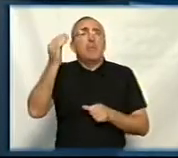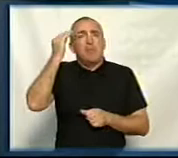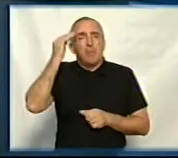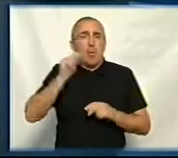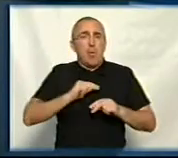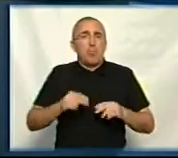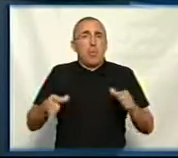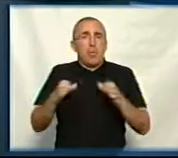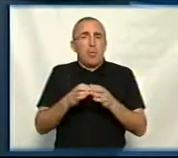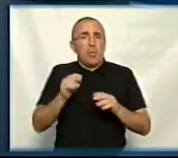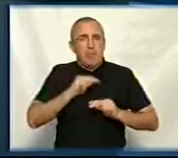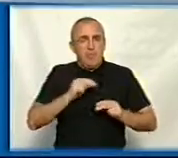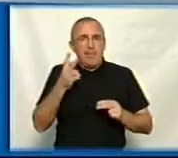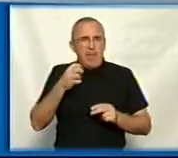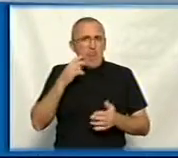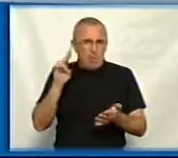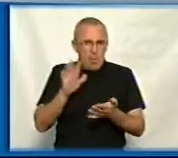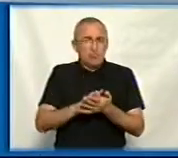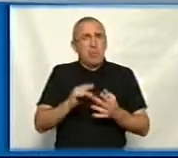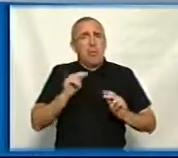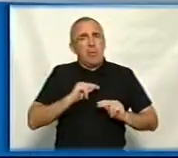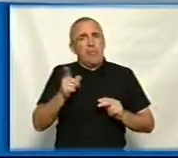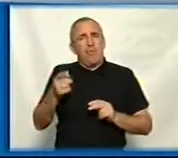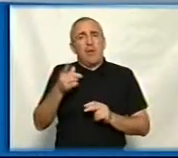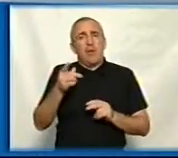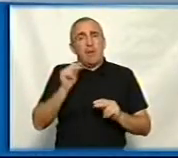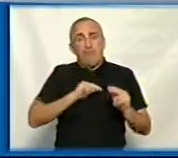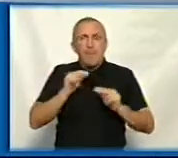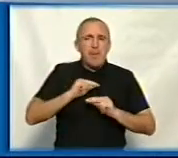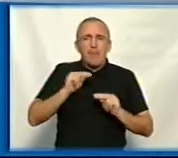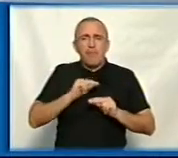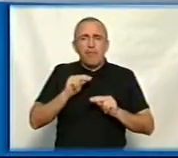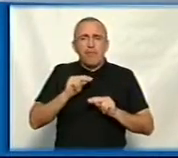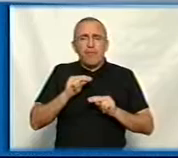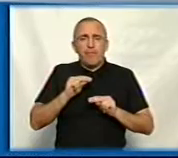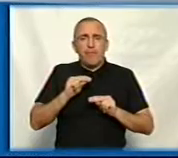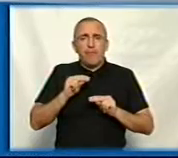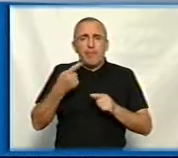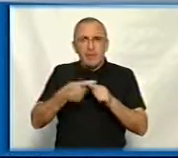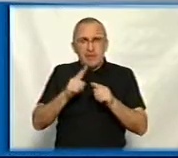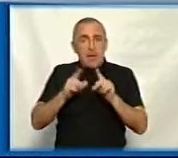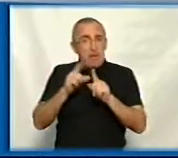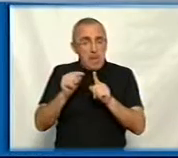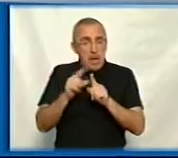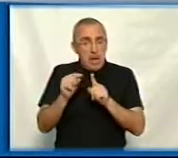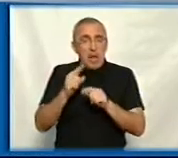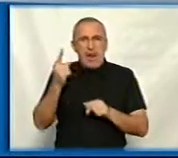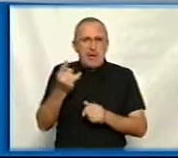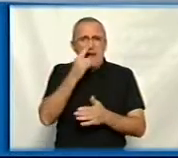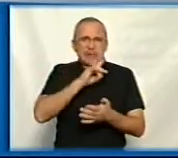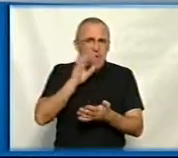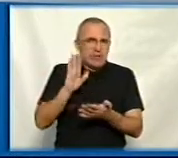робоча група, перепрошую, працюватиме на постійній основі? Чи ви випрацюєте ці правила раз і